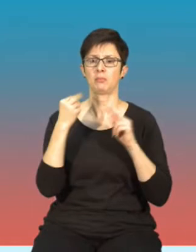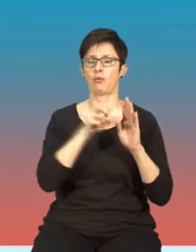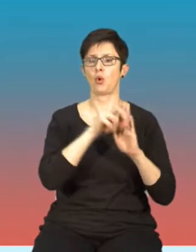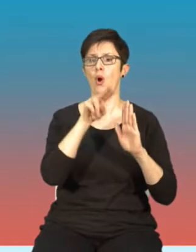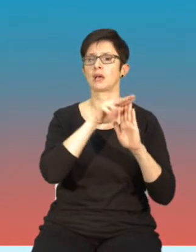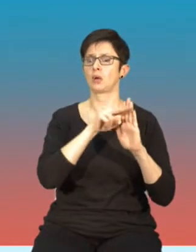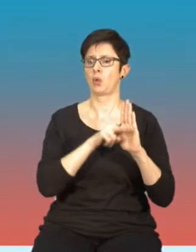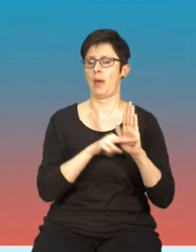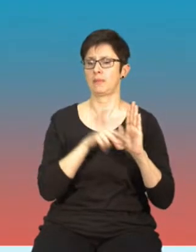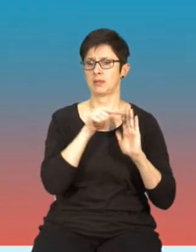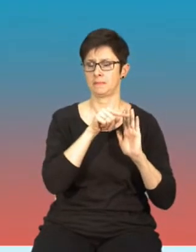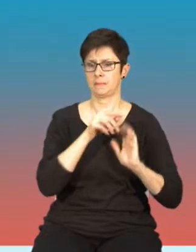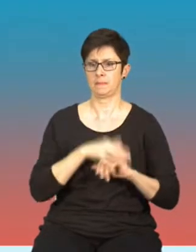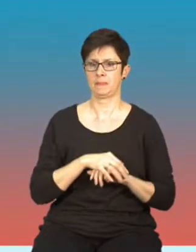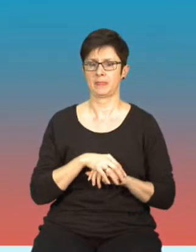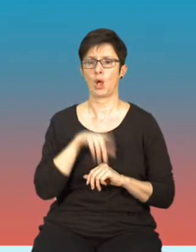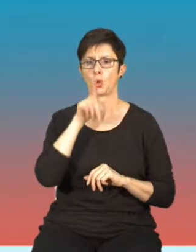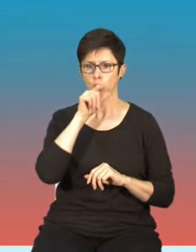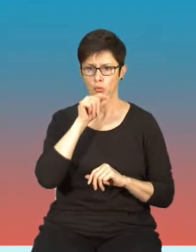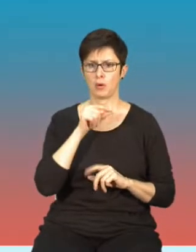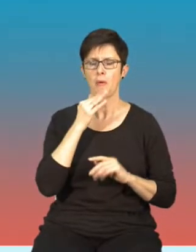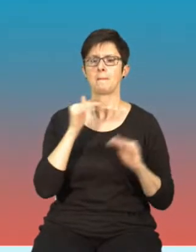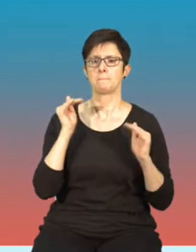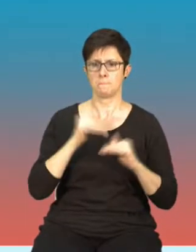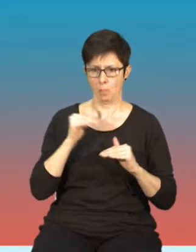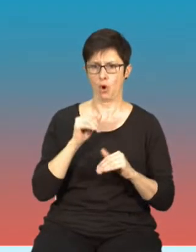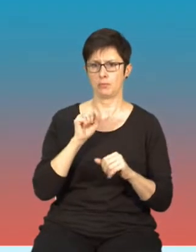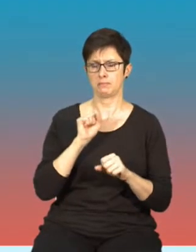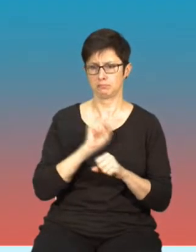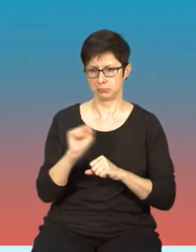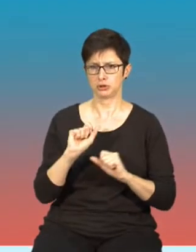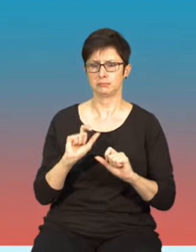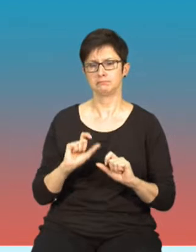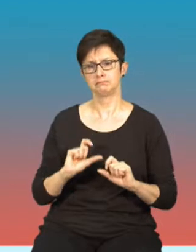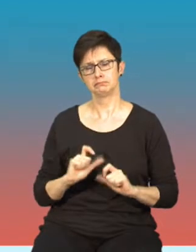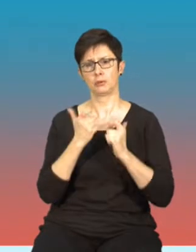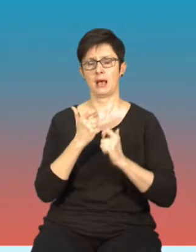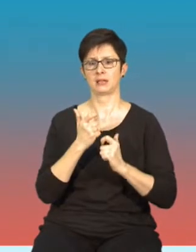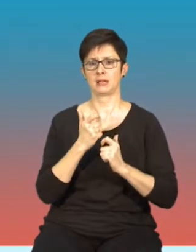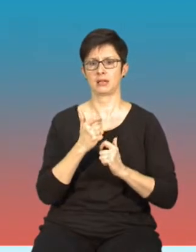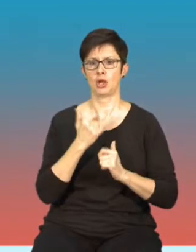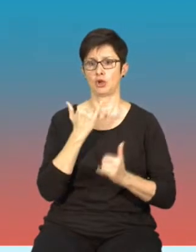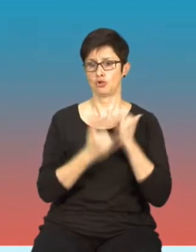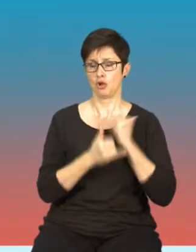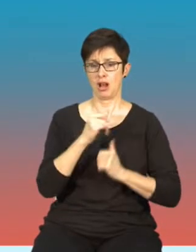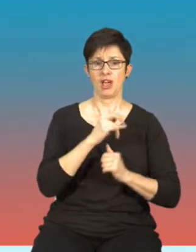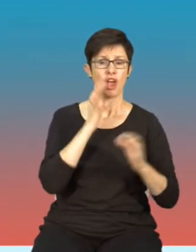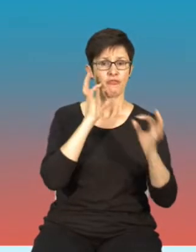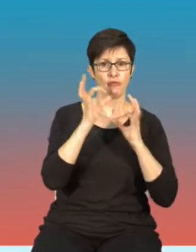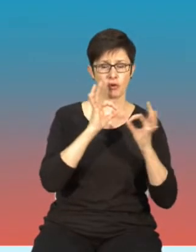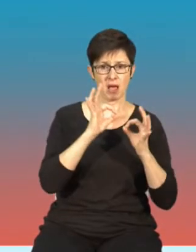Twitter dopuszcza konkretne przypadki, w których zwalcza nieautentyczne